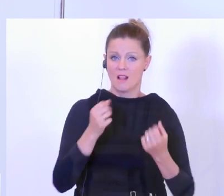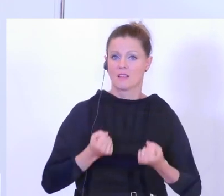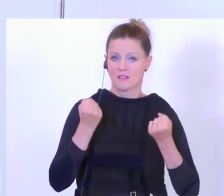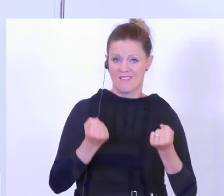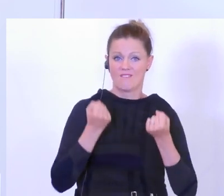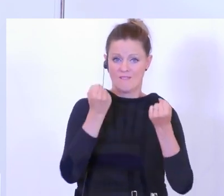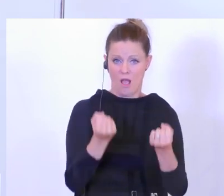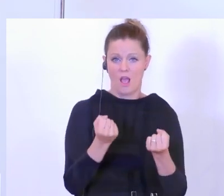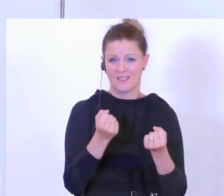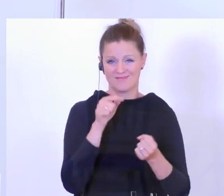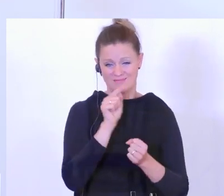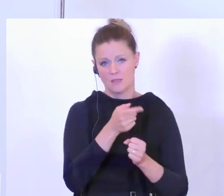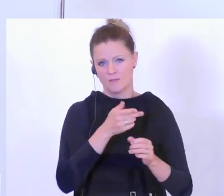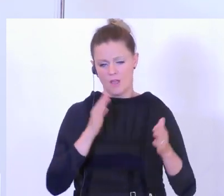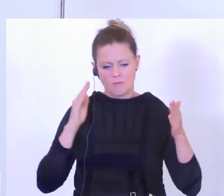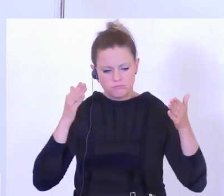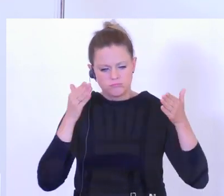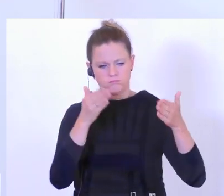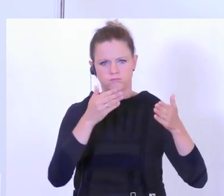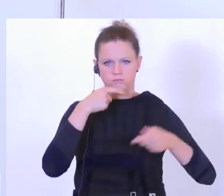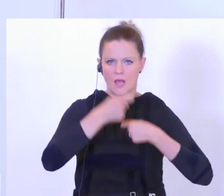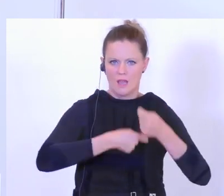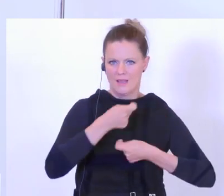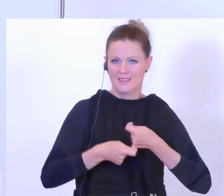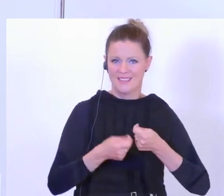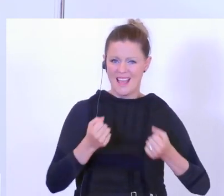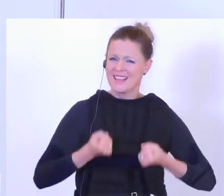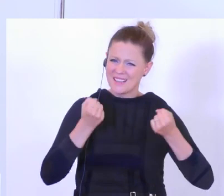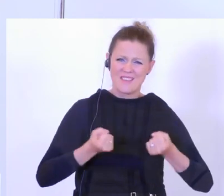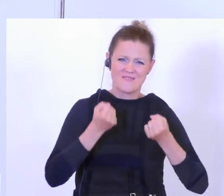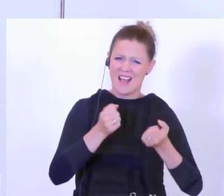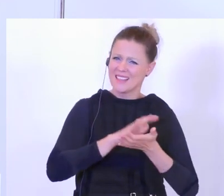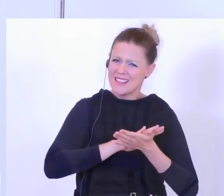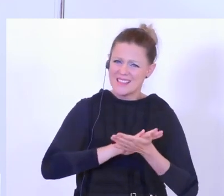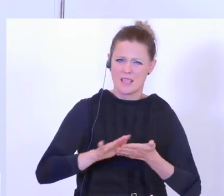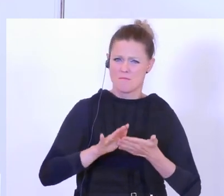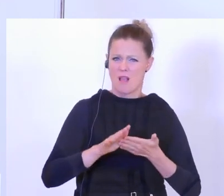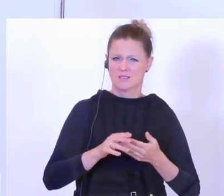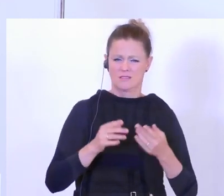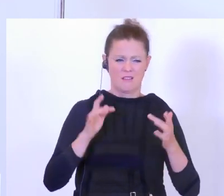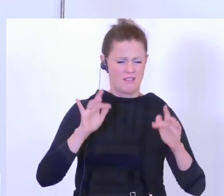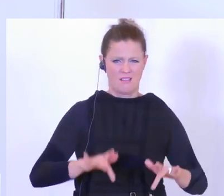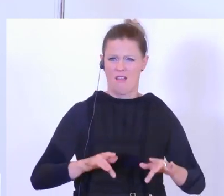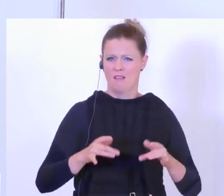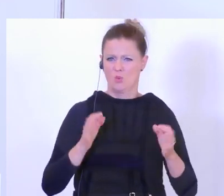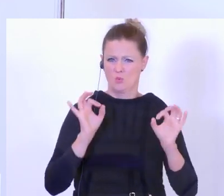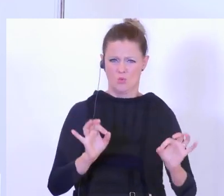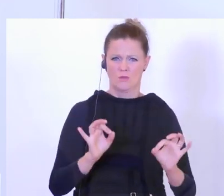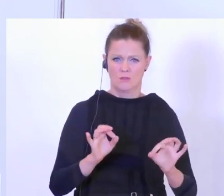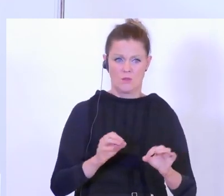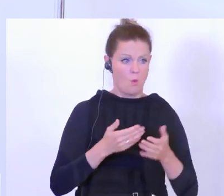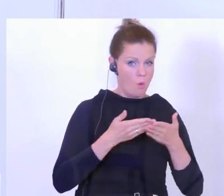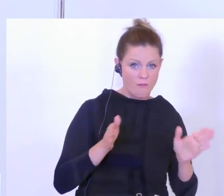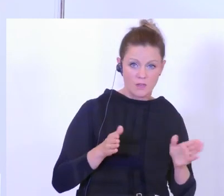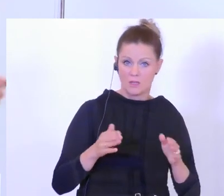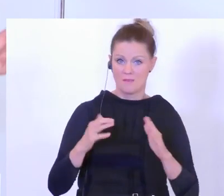intensiv zu bearbeiten. Gewalt hat niemals Platz, weder in der Öffentlichkeit noch im privaten Bereich. Und